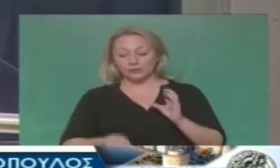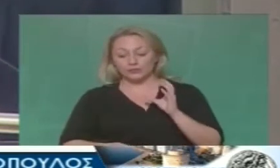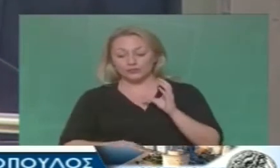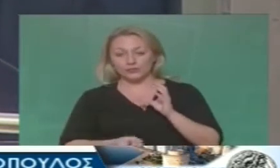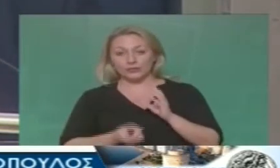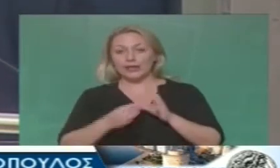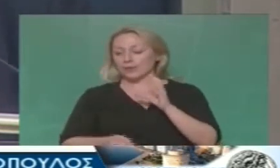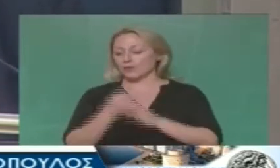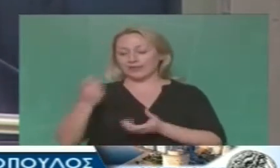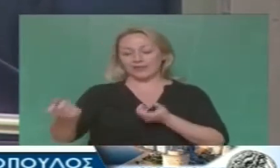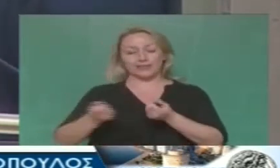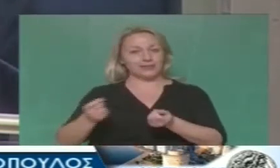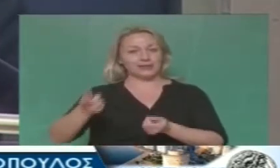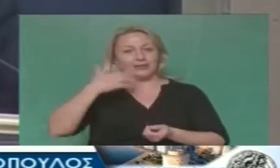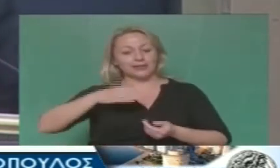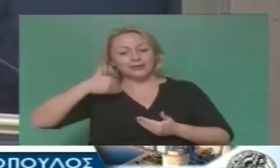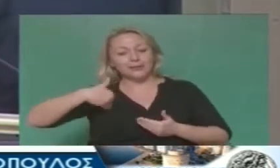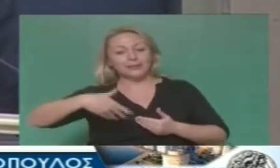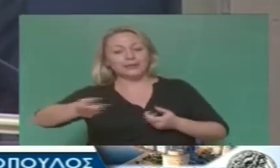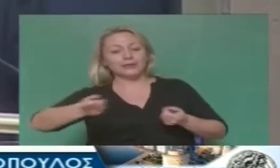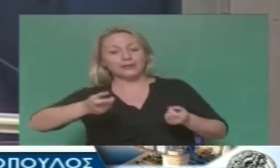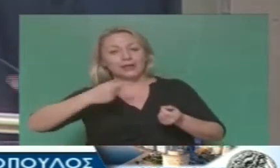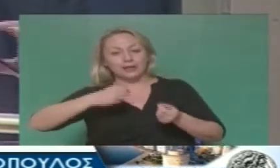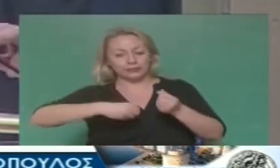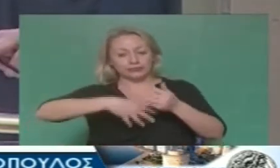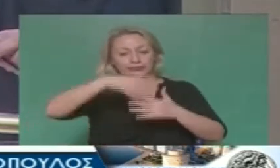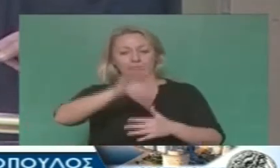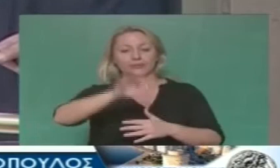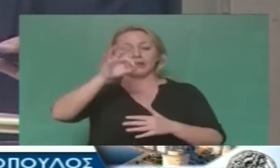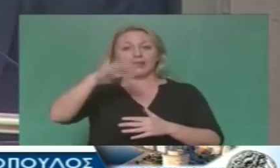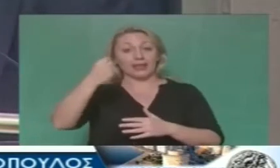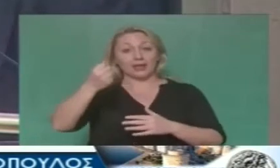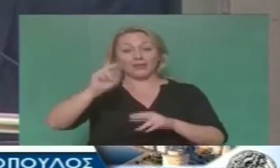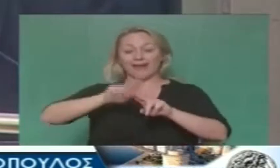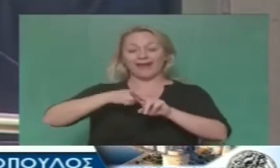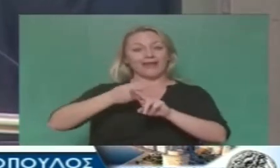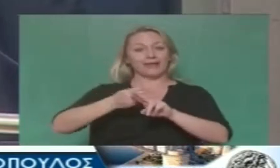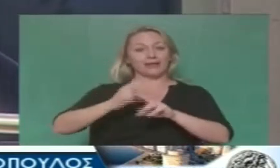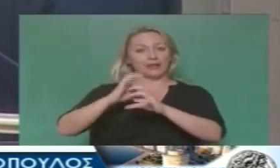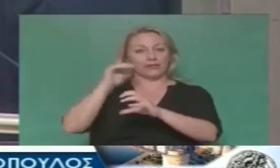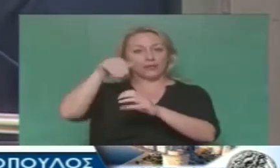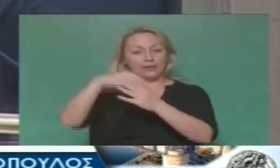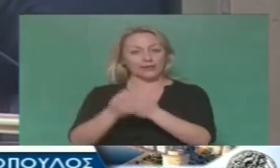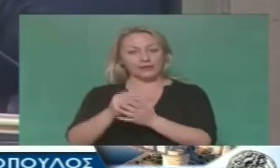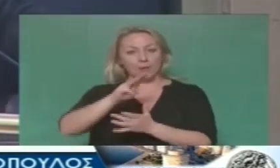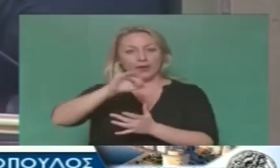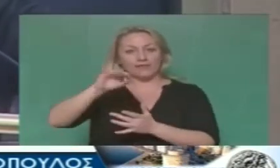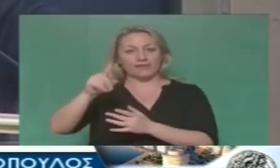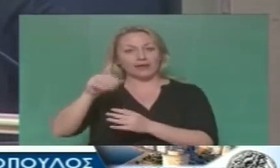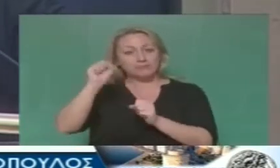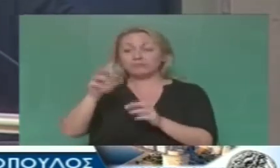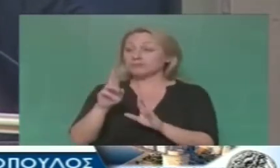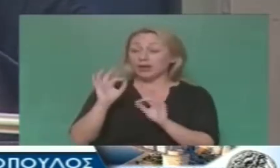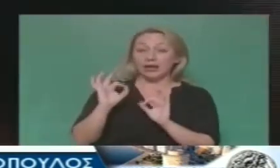της νέας διοίκησης σε σχέση με την οργάνωση του ΕΑΣΤ μεταξύ των άλλων αναφέρθηκε ότι θα βάλουμε και ίντερνετ στον ΕΑΣΤ. Μακάρι να μπει ίντερνετ. Αλλά πριν από το ίντερνετ,